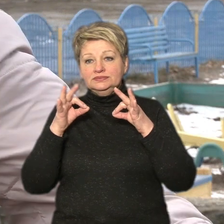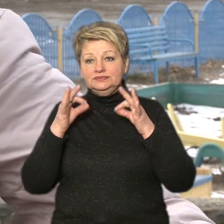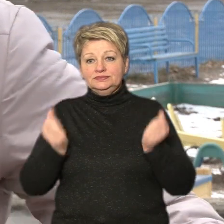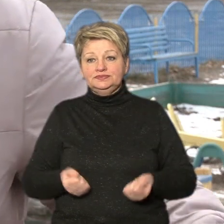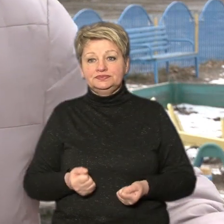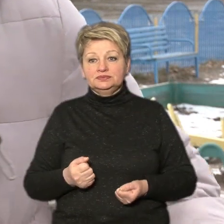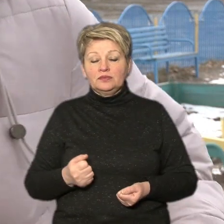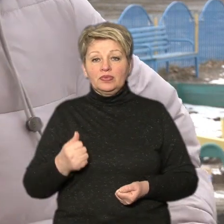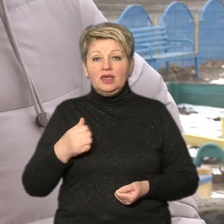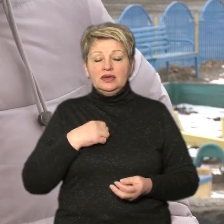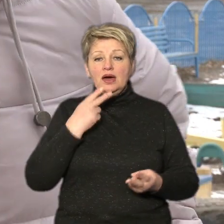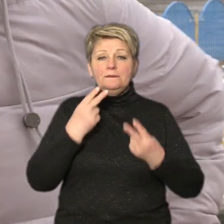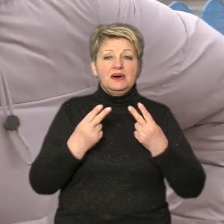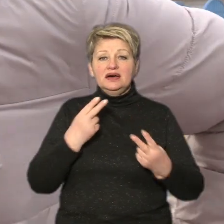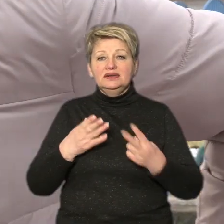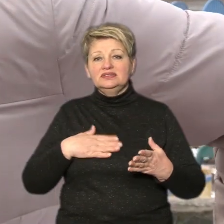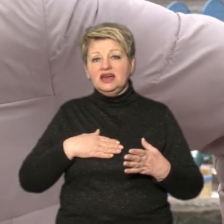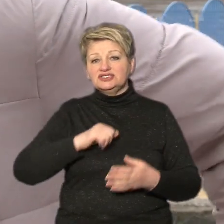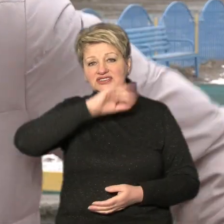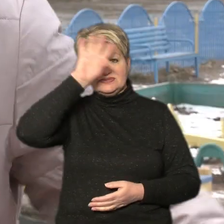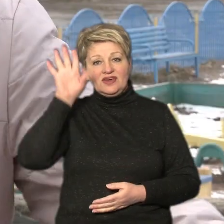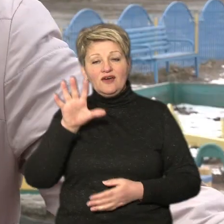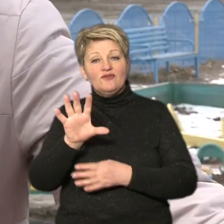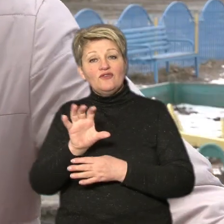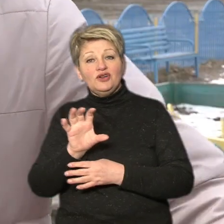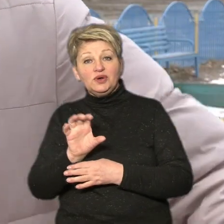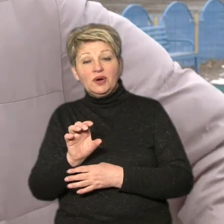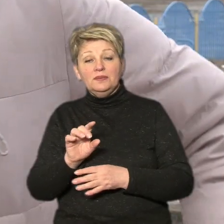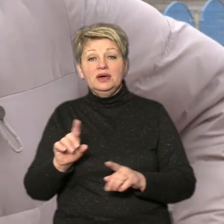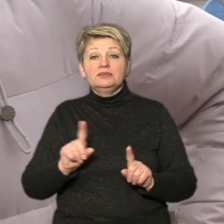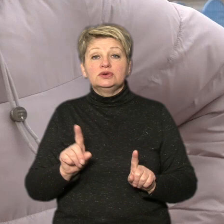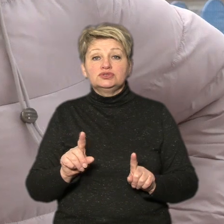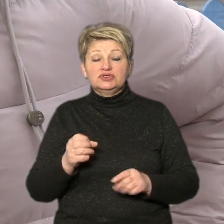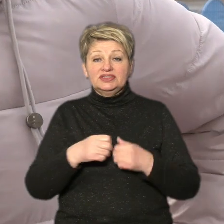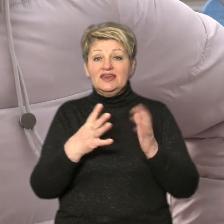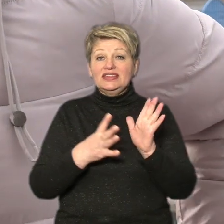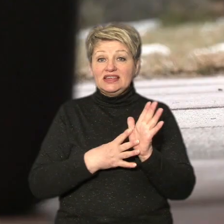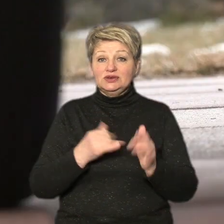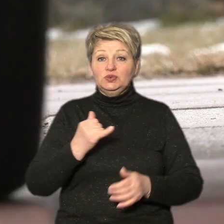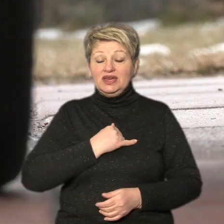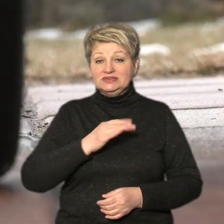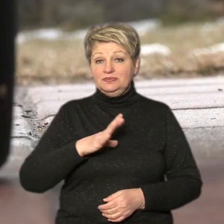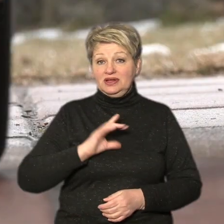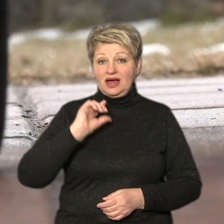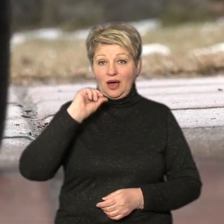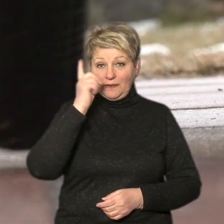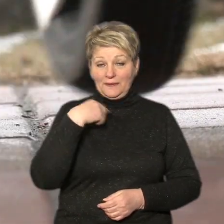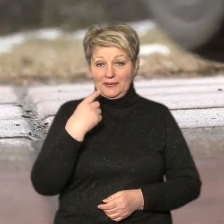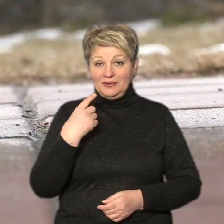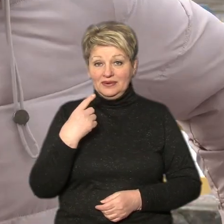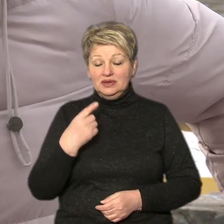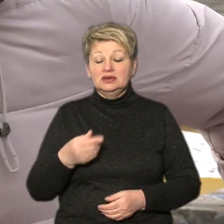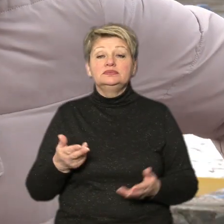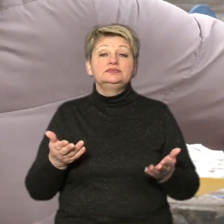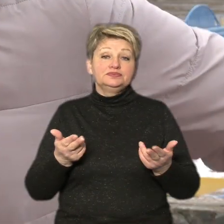Я передивлялася наші віцінні фотографії, тому що 19-го у нас була річниця. Звісно, така